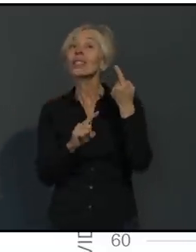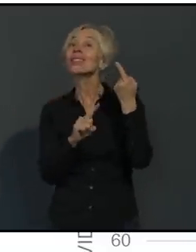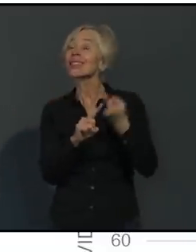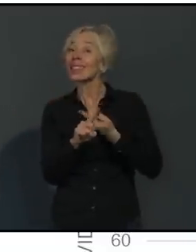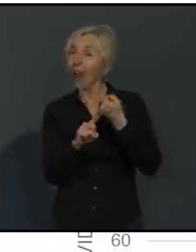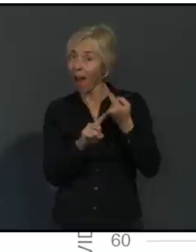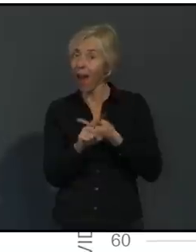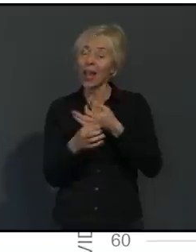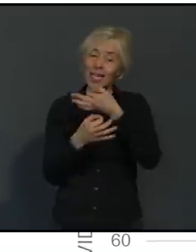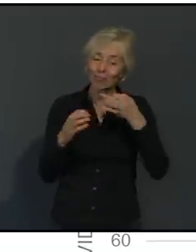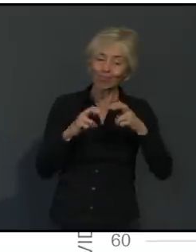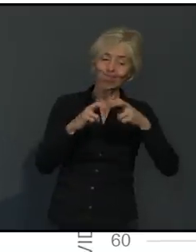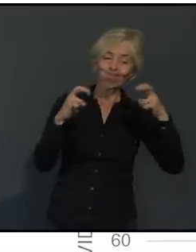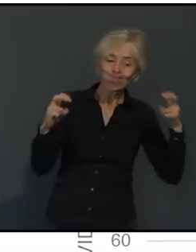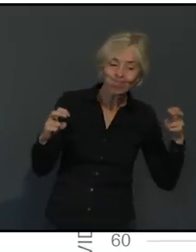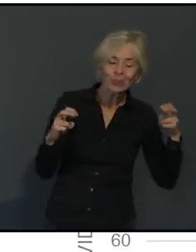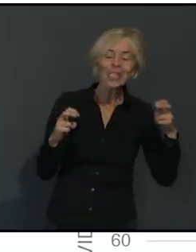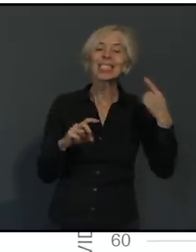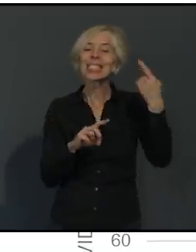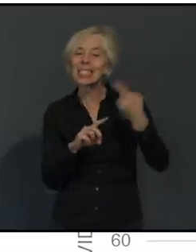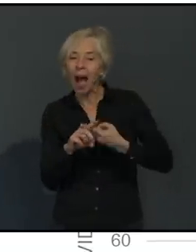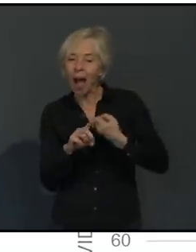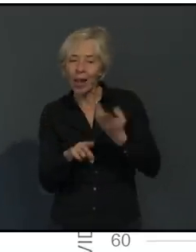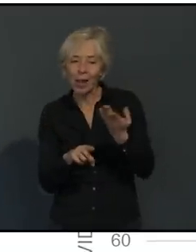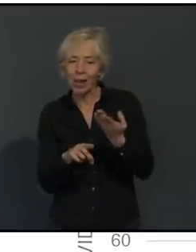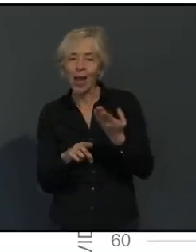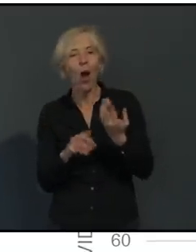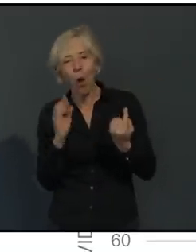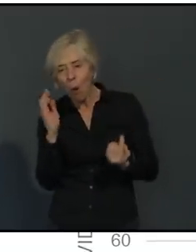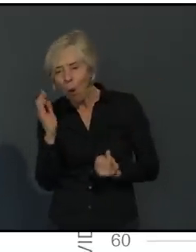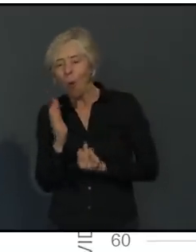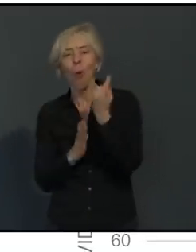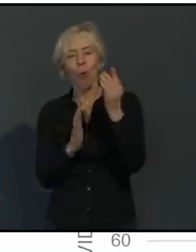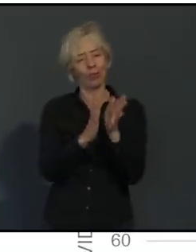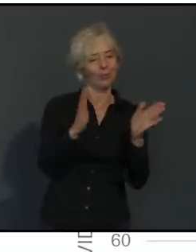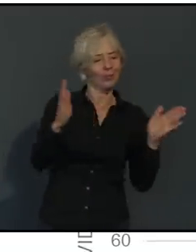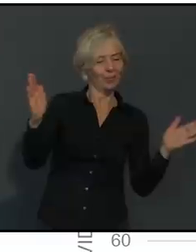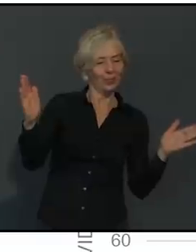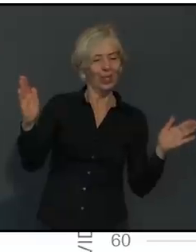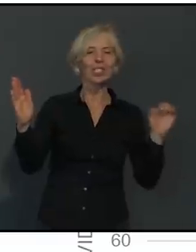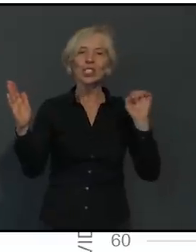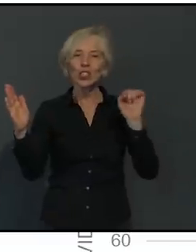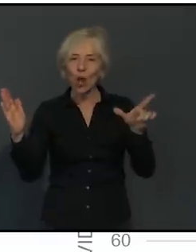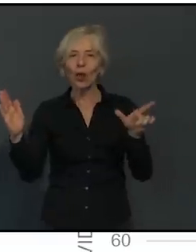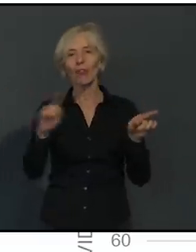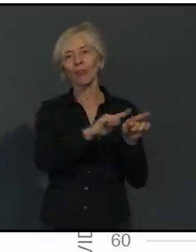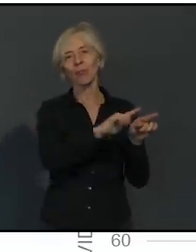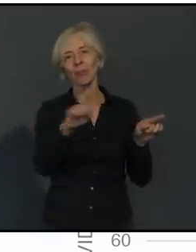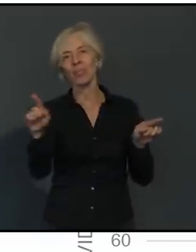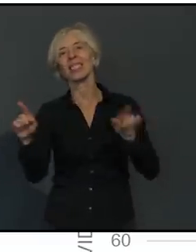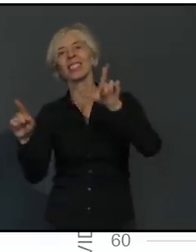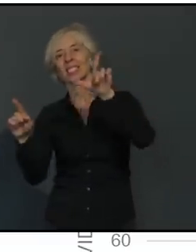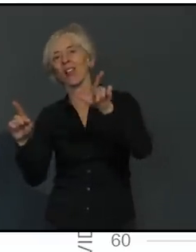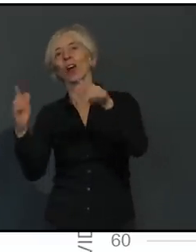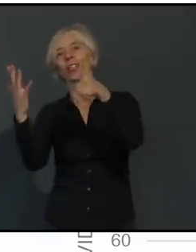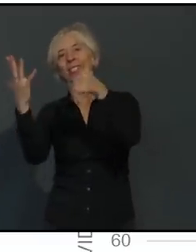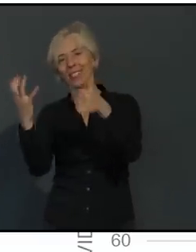so, dass die Hauptlast im Infektionsgeschehen derzeit eben zwischen 12 und 62 liegt. Also vor allem